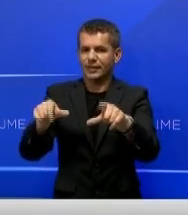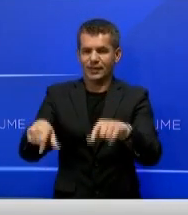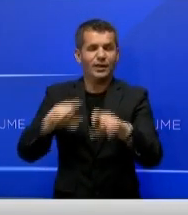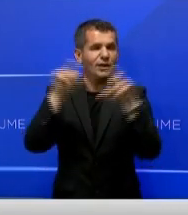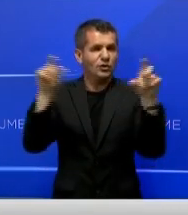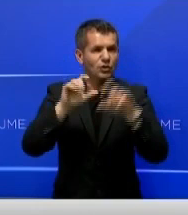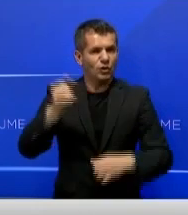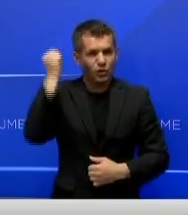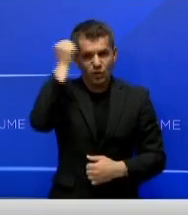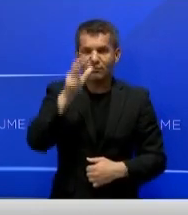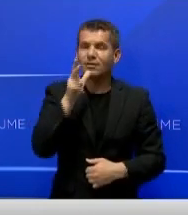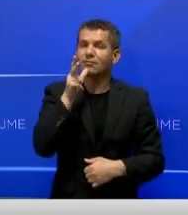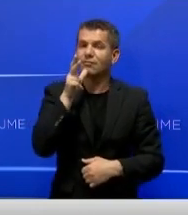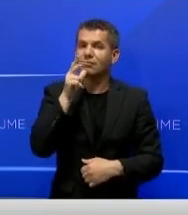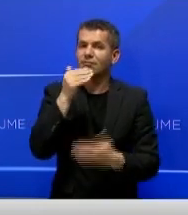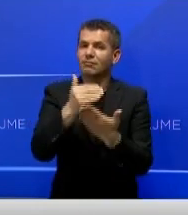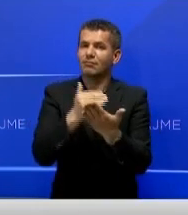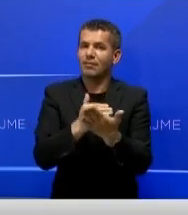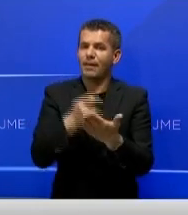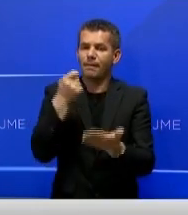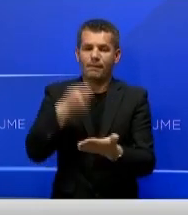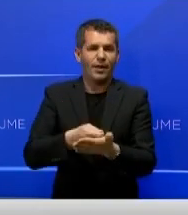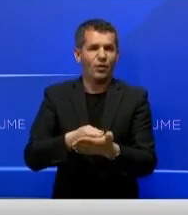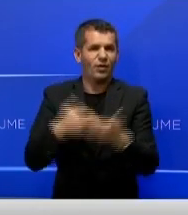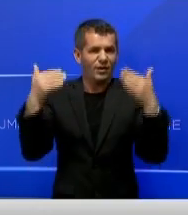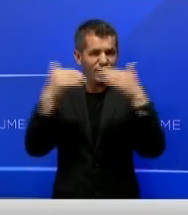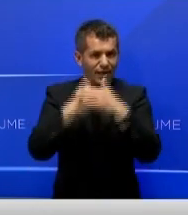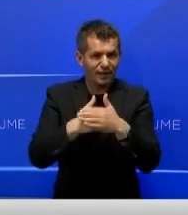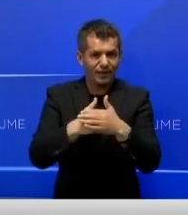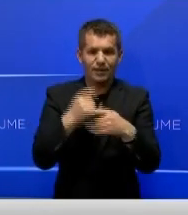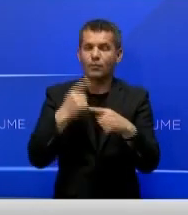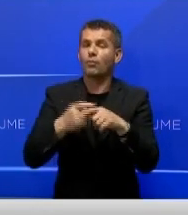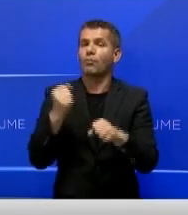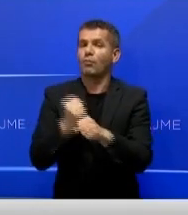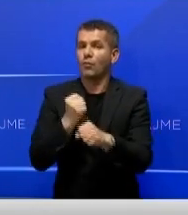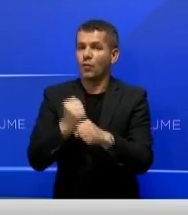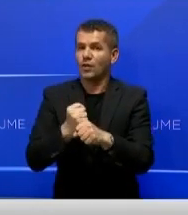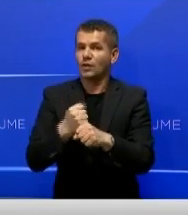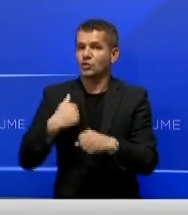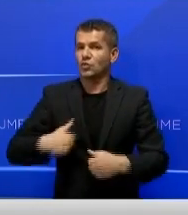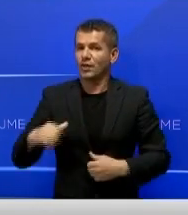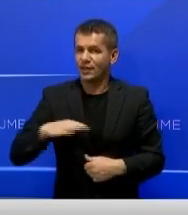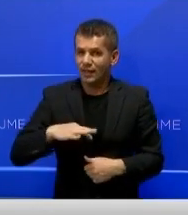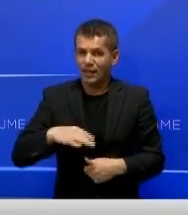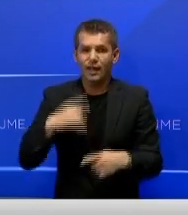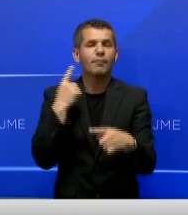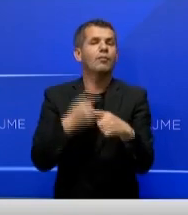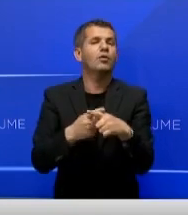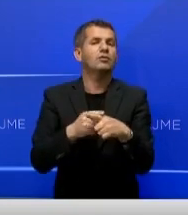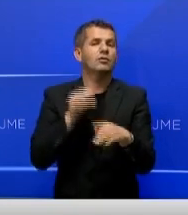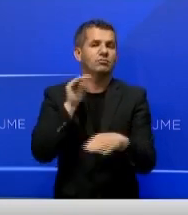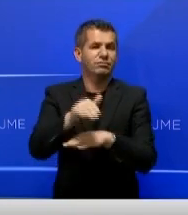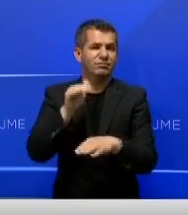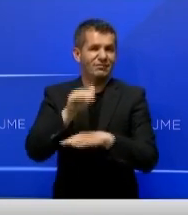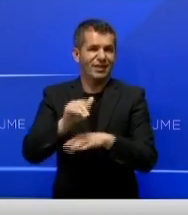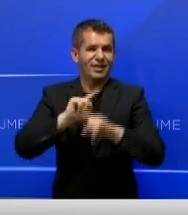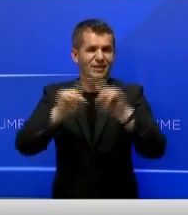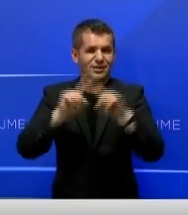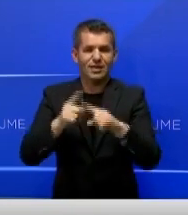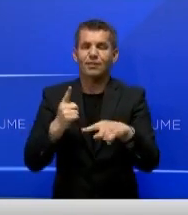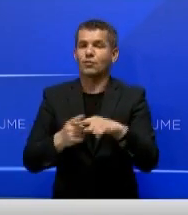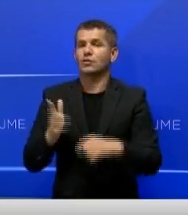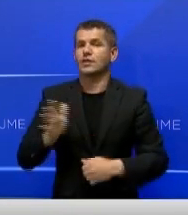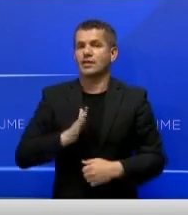kërkesat që kanë të bëjnë me pagesën në ndërimit të natës, atët të punës, gjatë bikendeve dhe pagesën e rëzikëshmëris në punë për